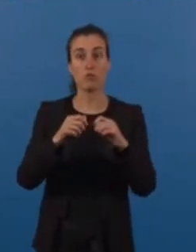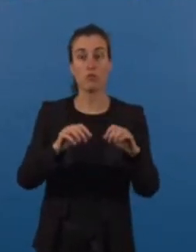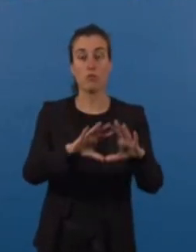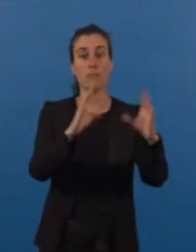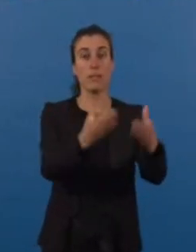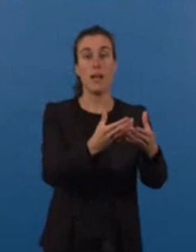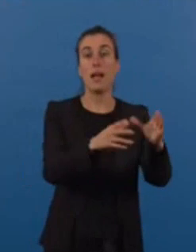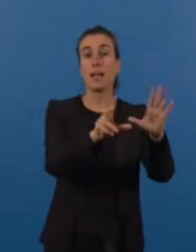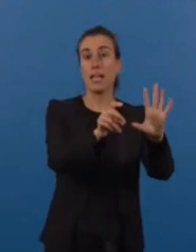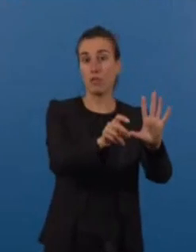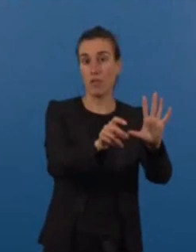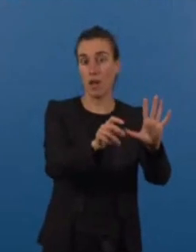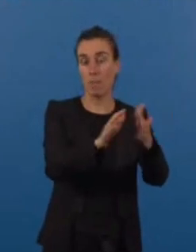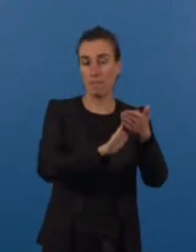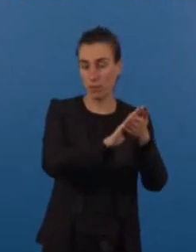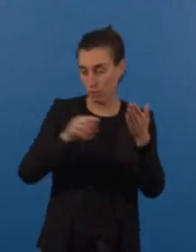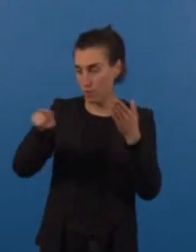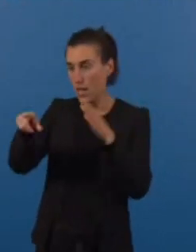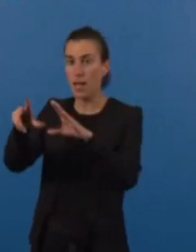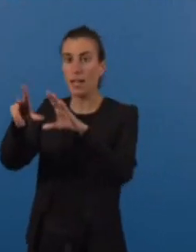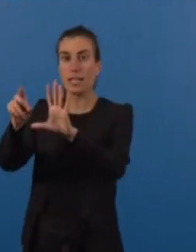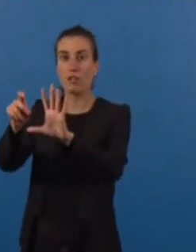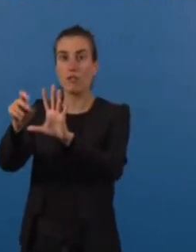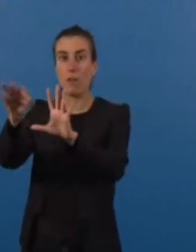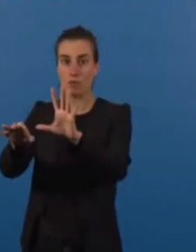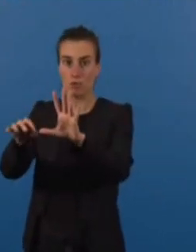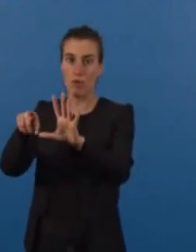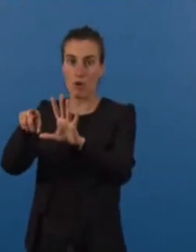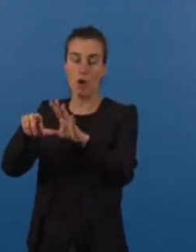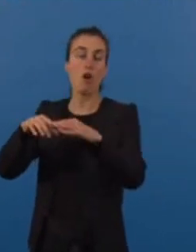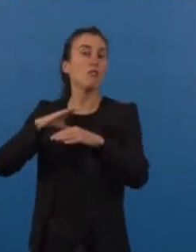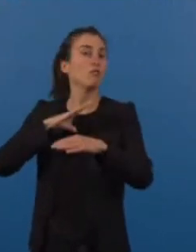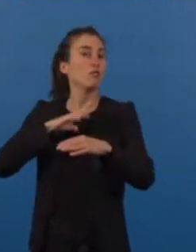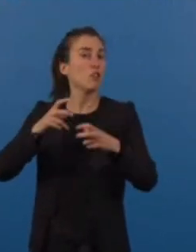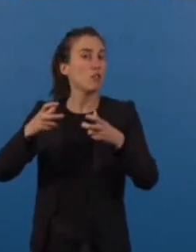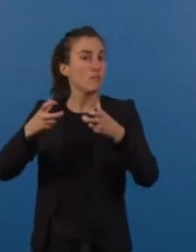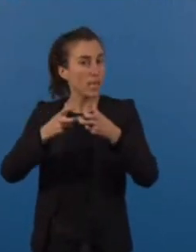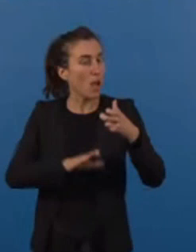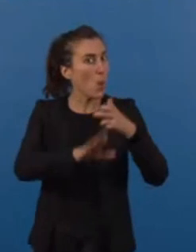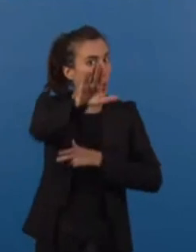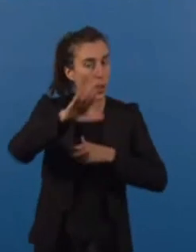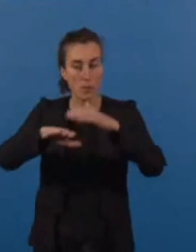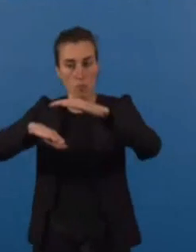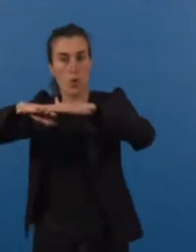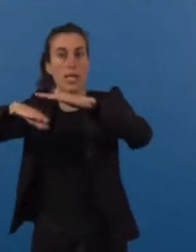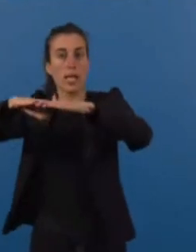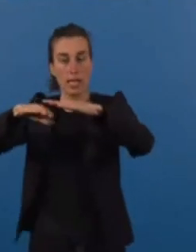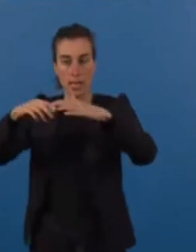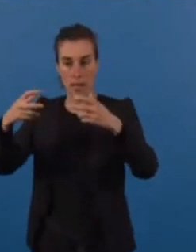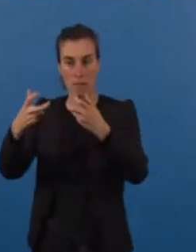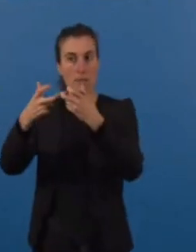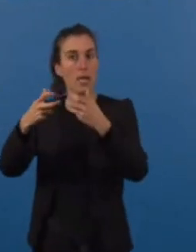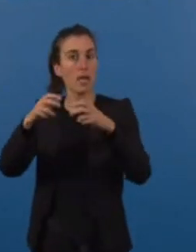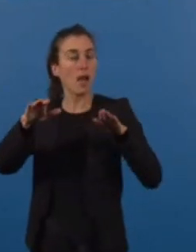bénéficieront quant à eux d'une sorte de bouclier anti-inflation avec une évolution des tarifs contenus en deçà de l